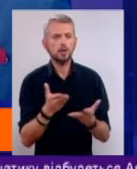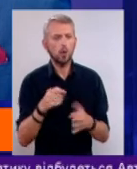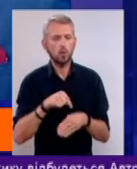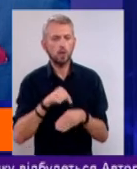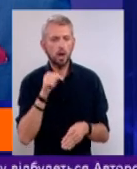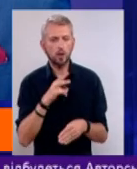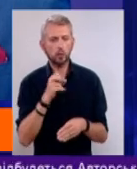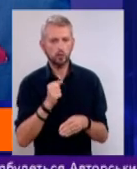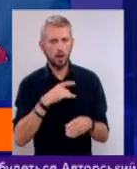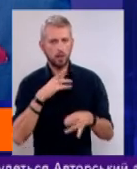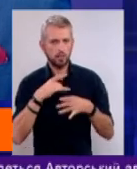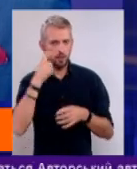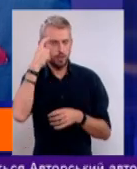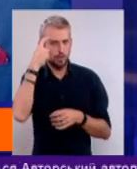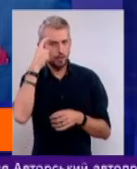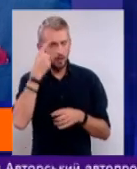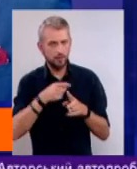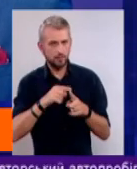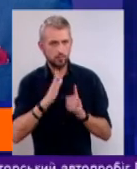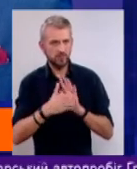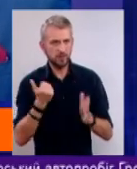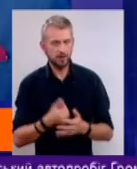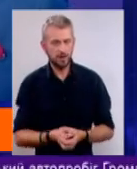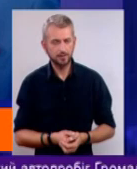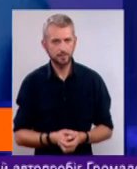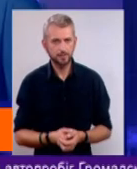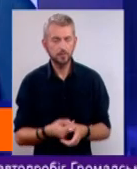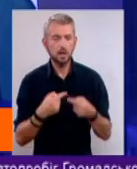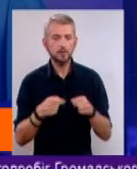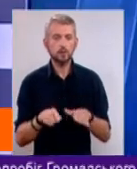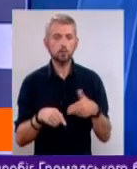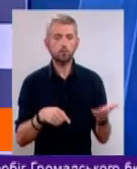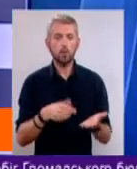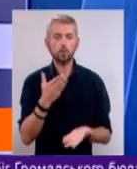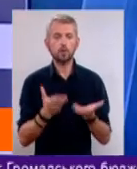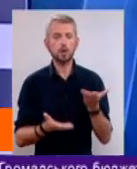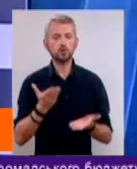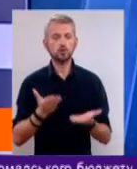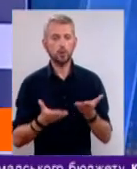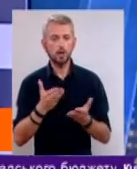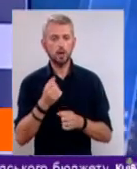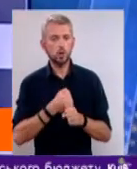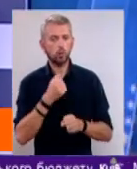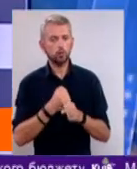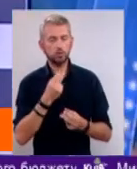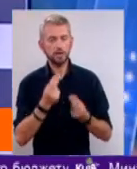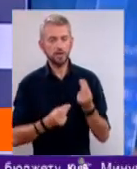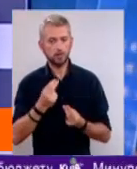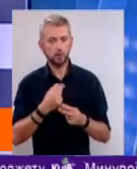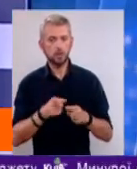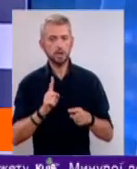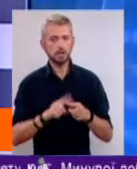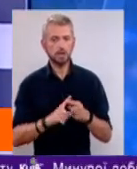навіть на нейрофізіологічному рівні це буде викликати. З іншого боку, якщо розробник ігор – це